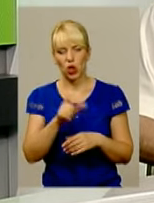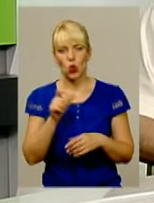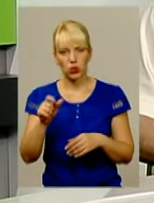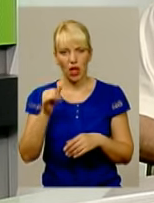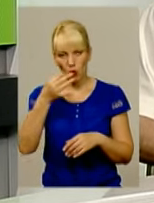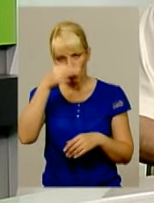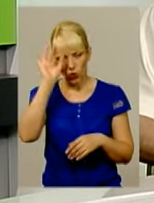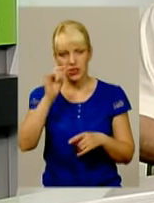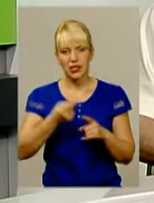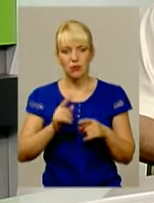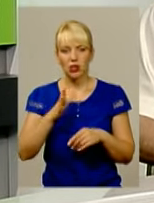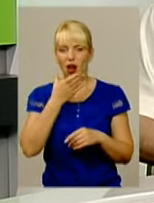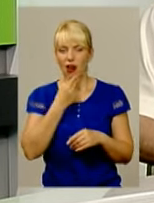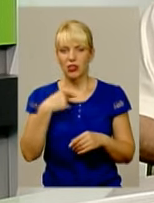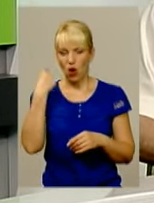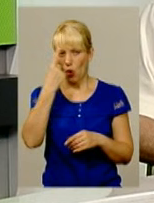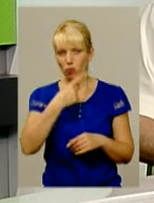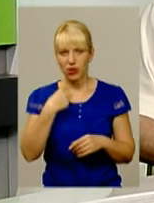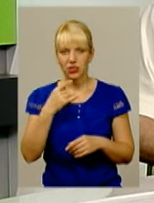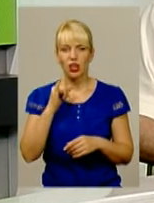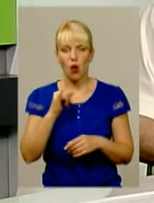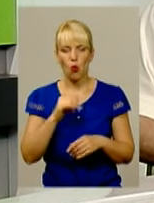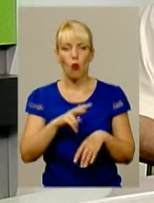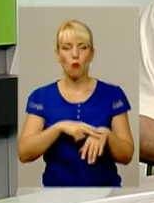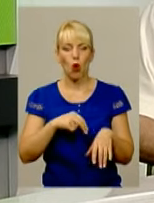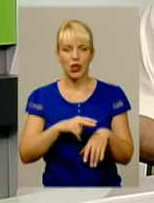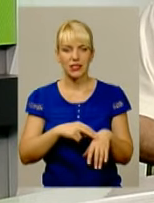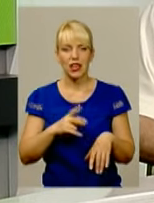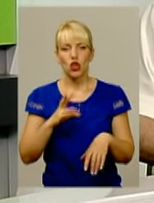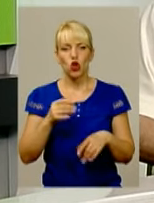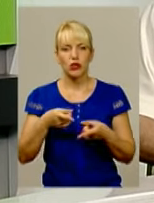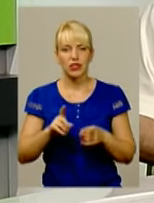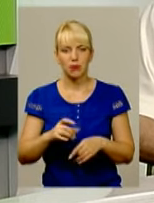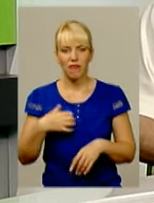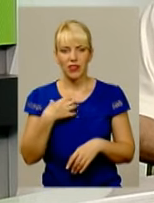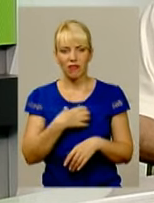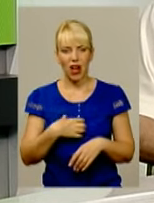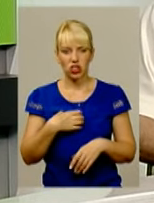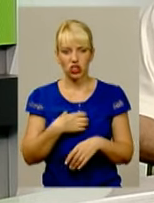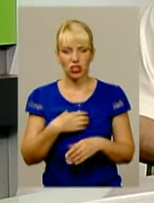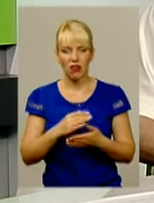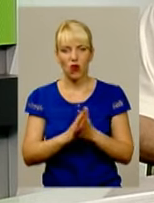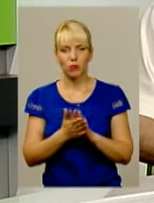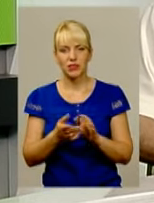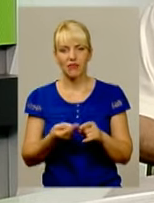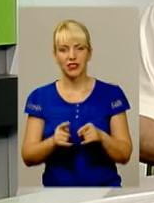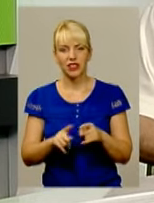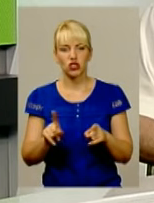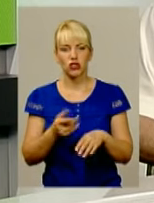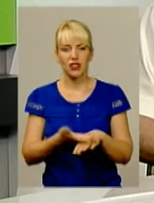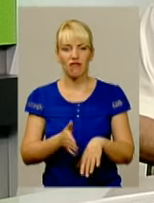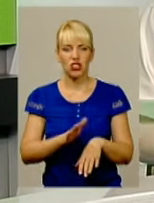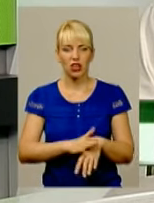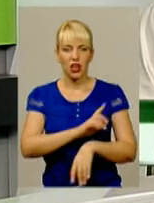гарне обличчя цієї міліції і поліції. Але насправді важлива і обставина та, що це важка,